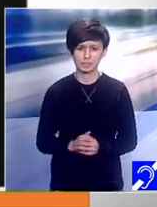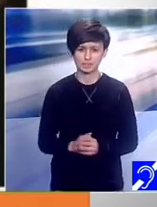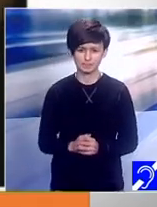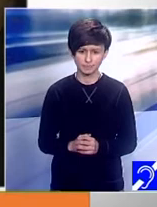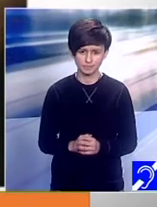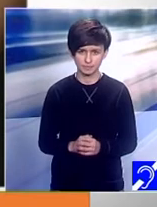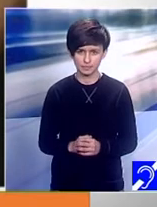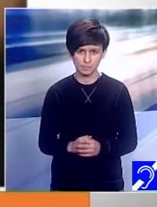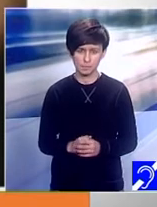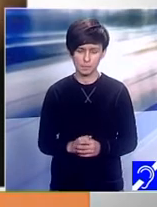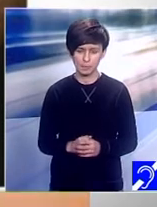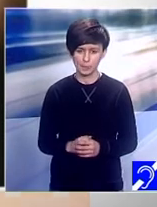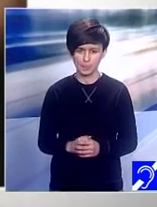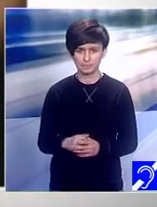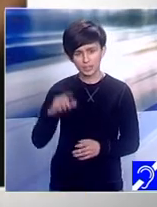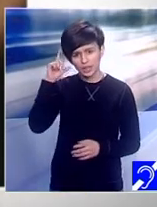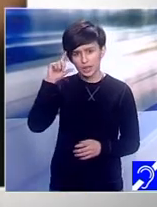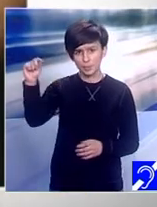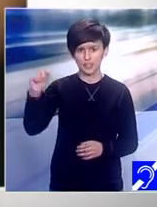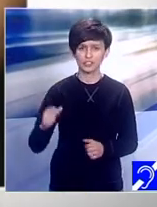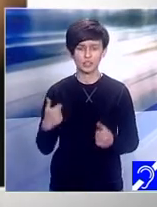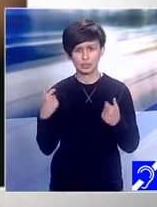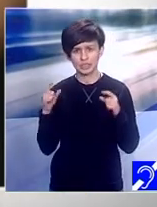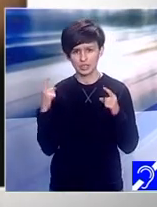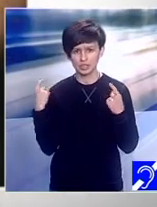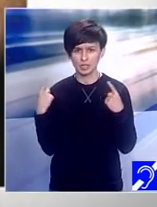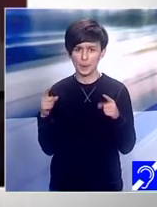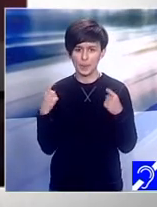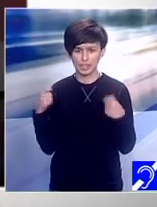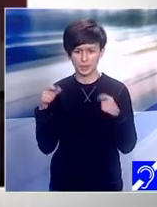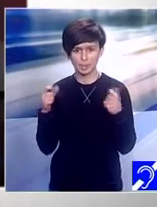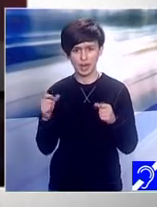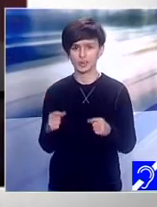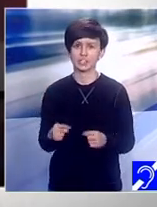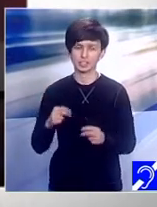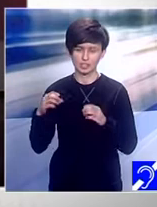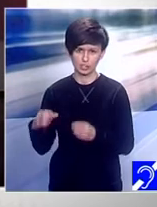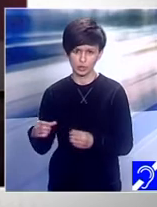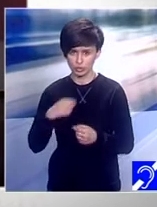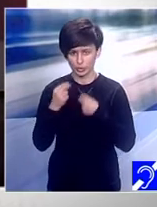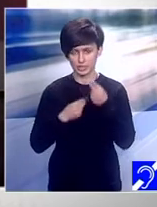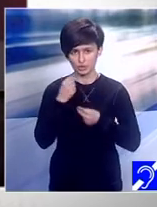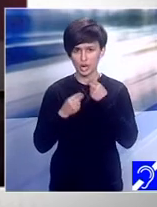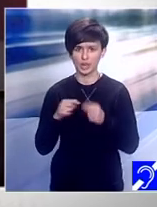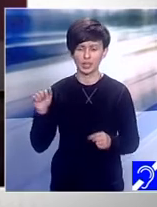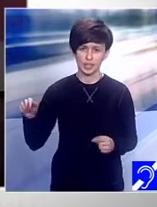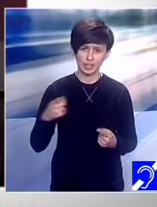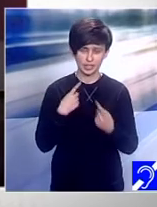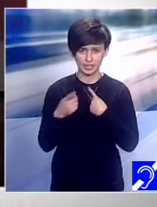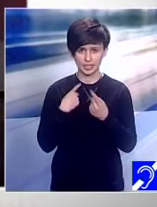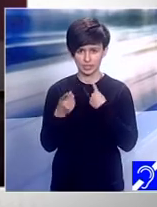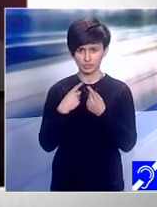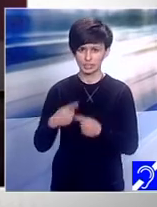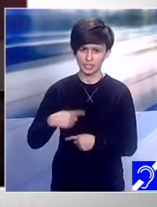cu el în parc, la locuri de joacă, și acolo interacționează cu copii. Și destul de bine, părerea mea.